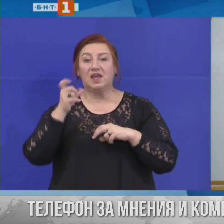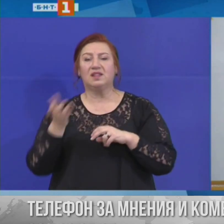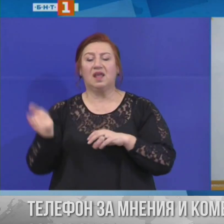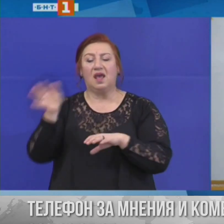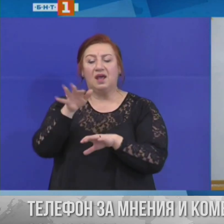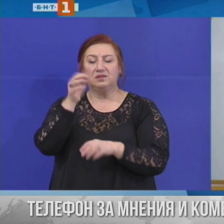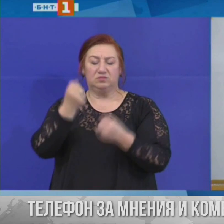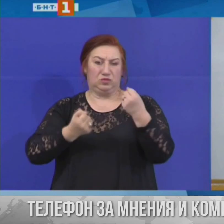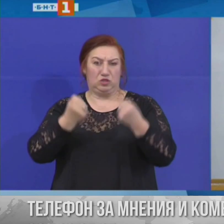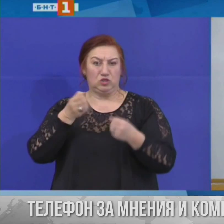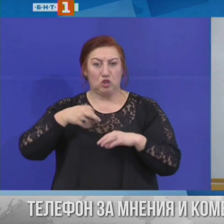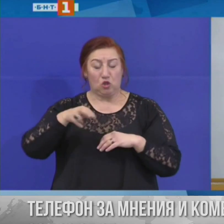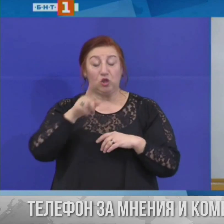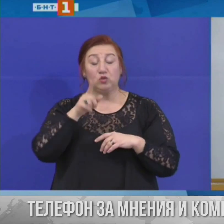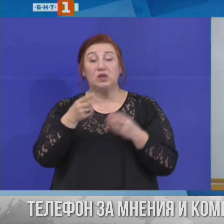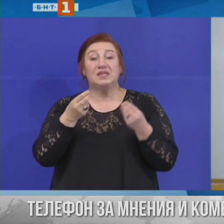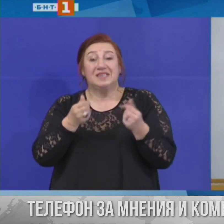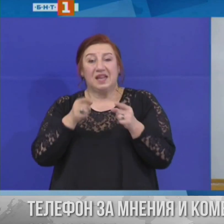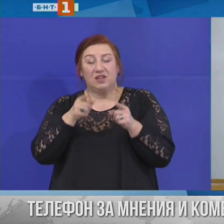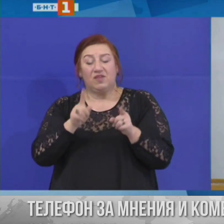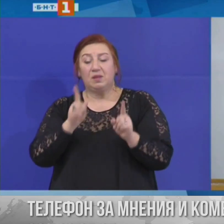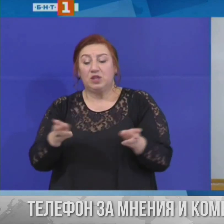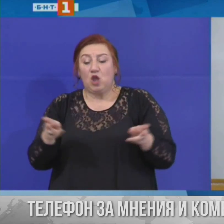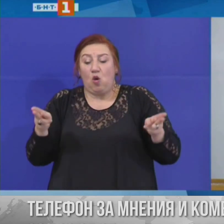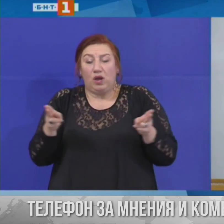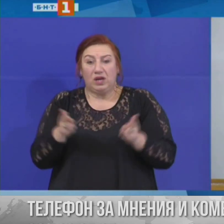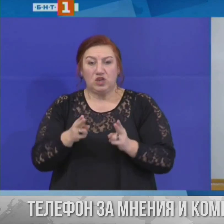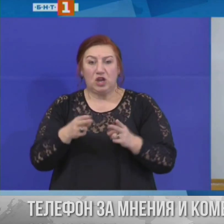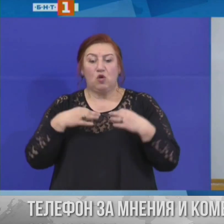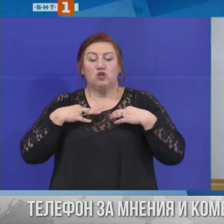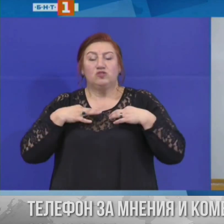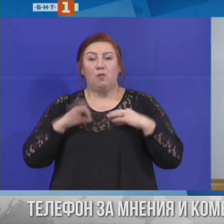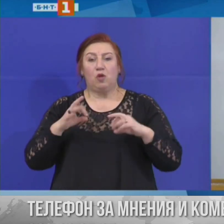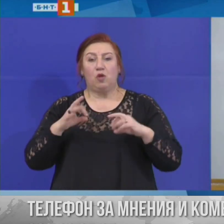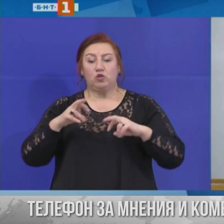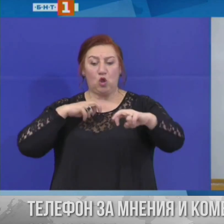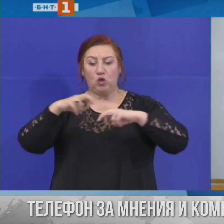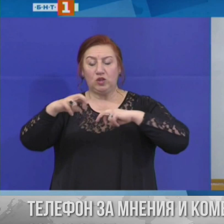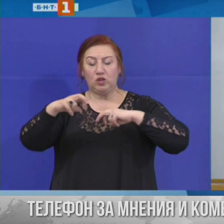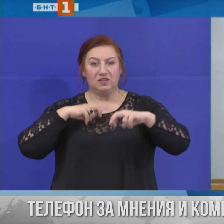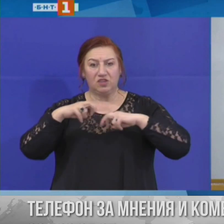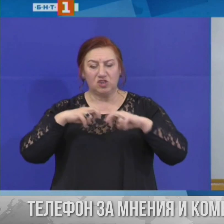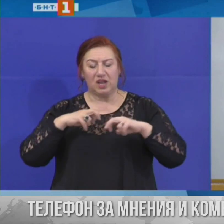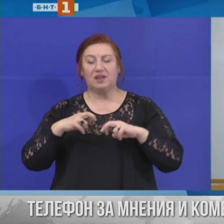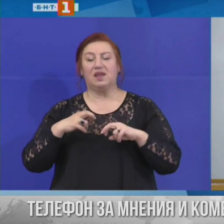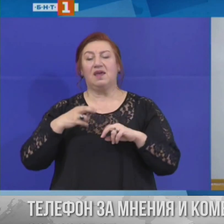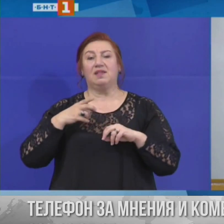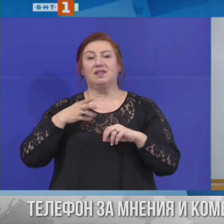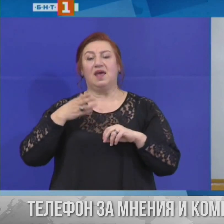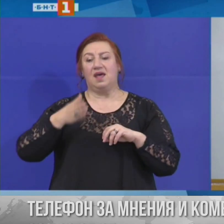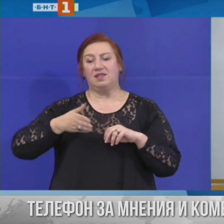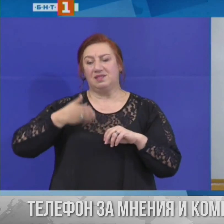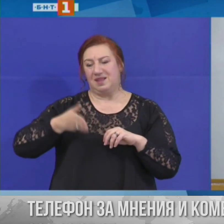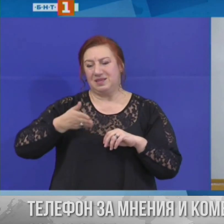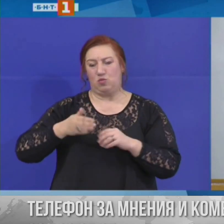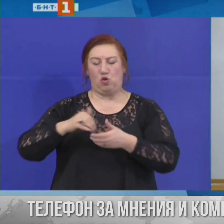дори с цената на това да бъде ограничено свободното движение на организиран пасажерски транспорт и свободното